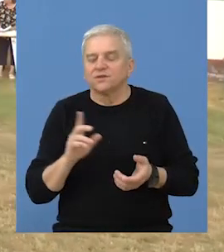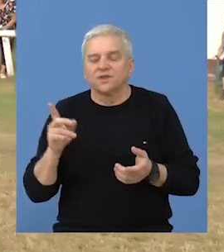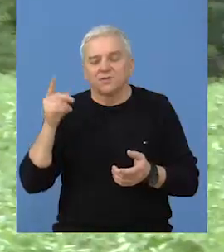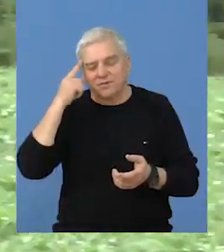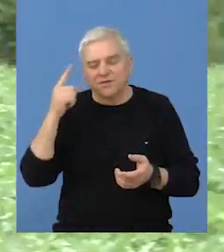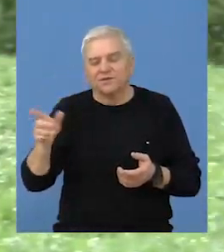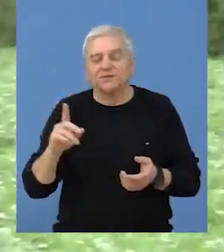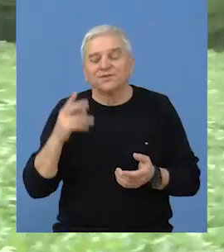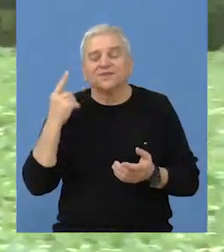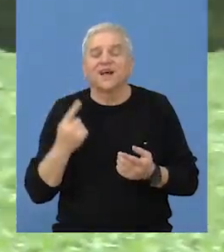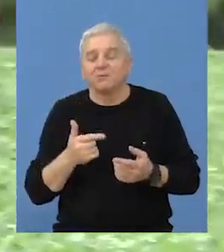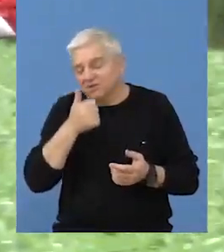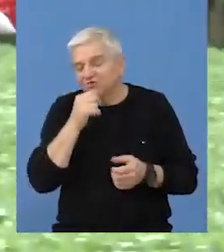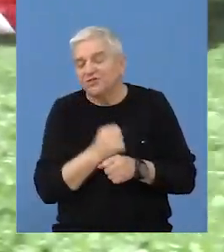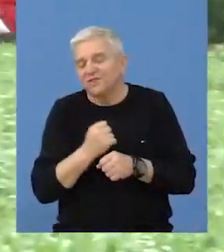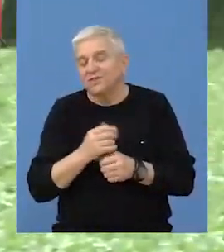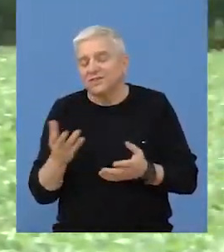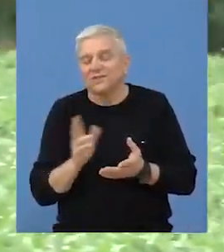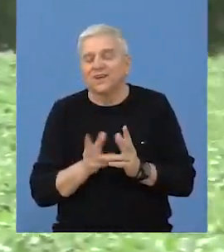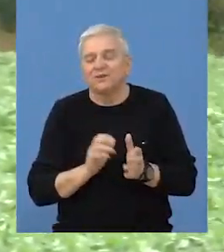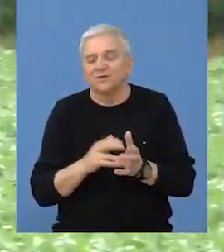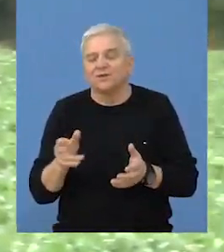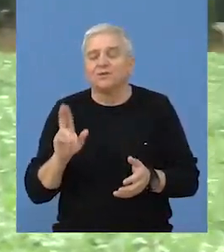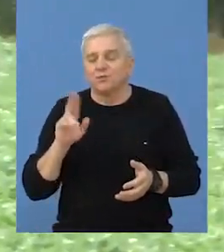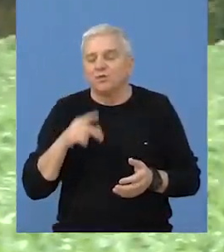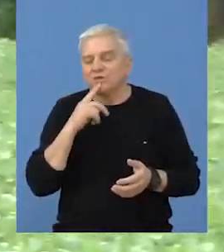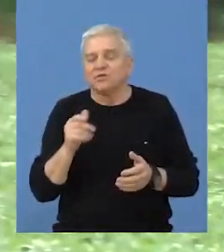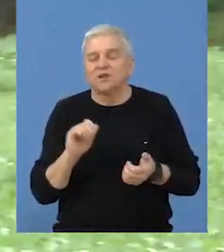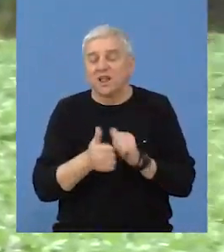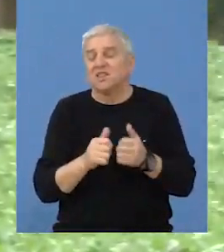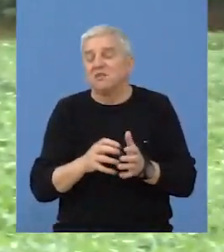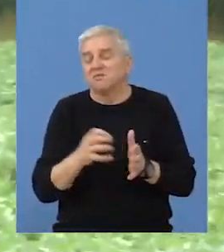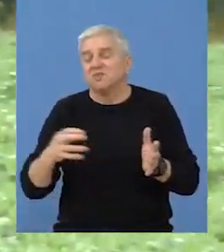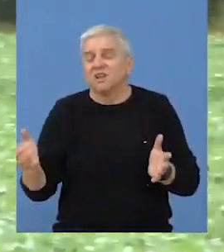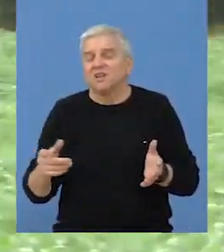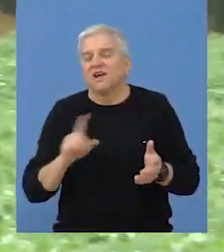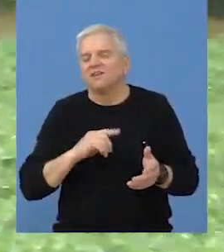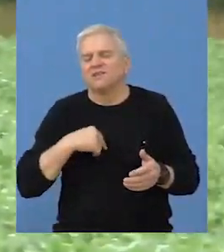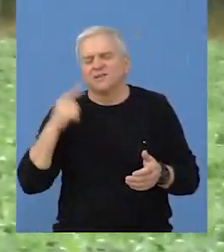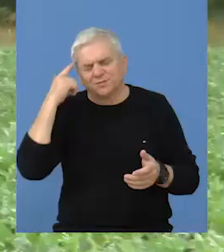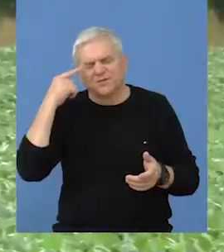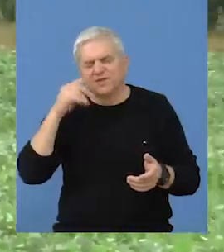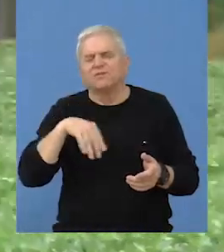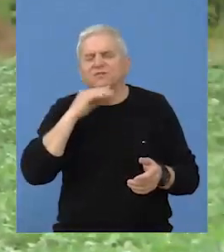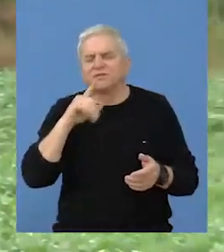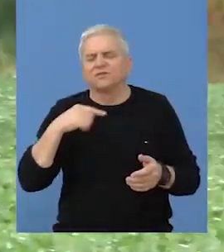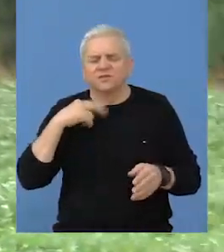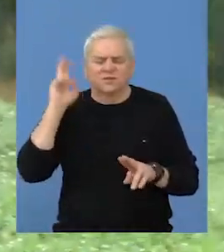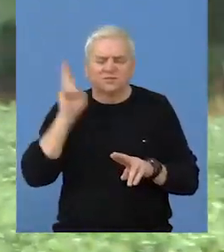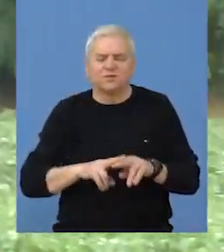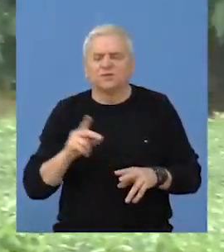nisam tako, mada bi mogo još da se takmičim, ali